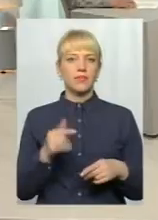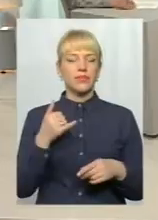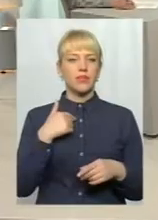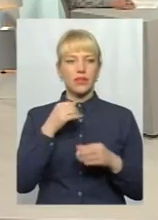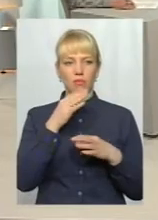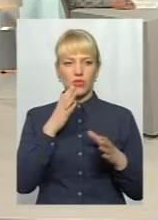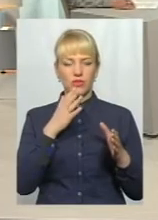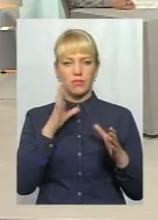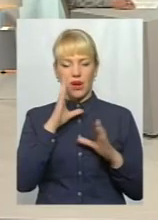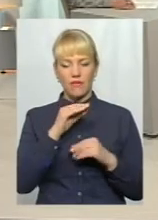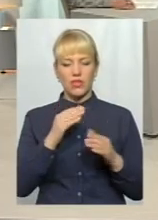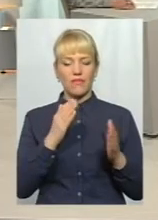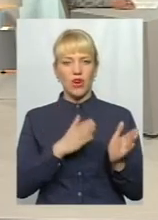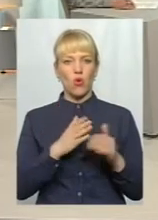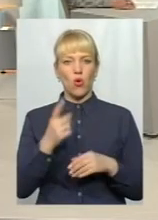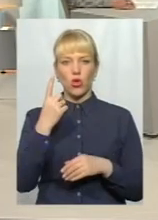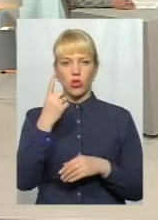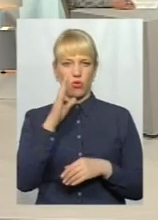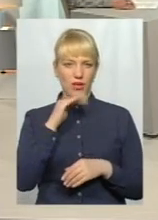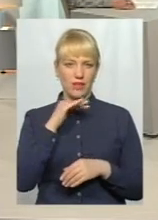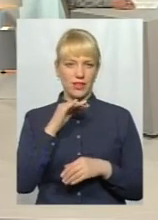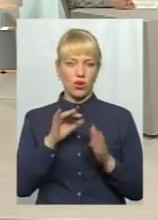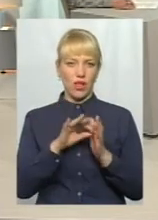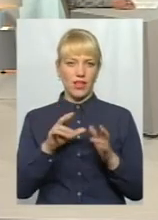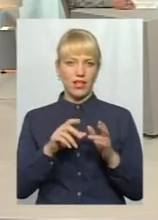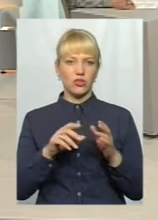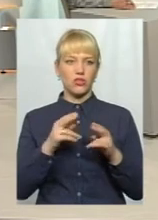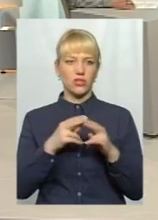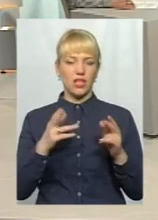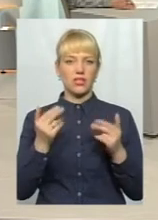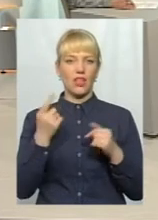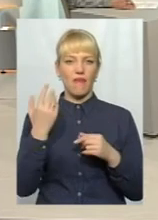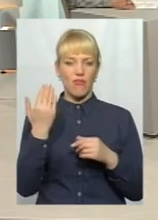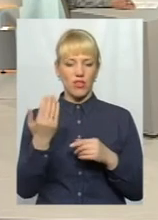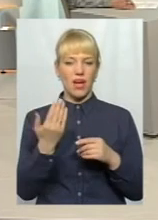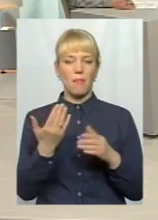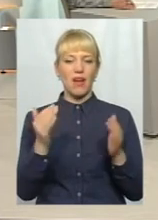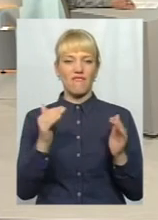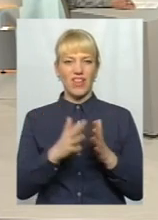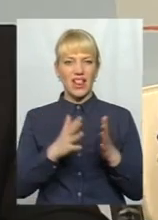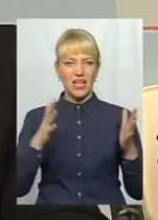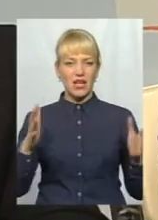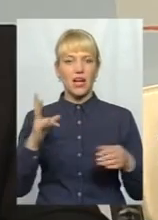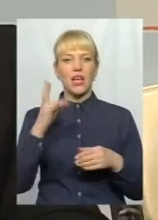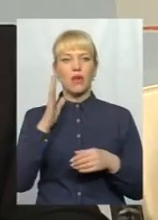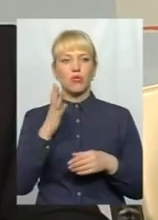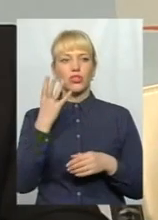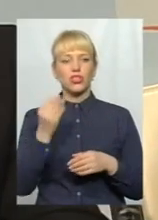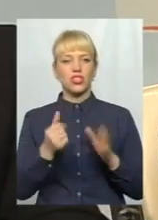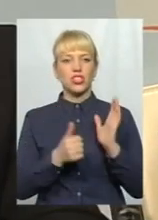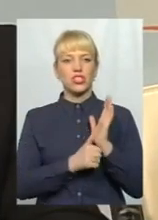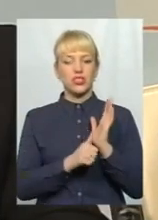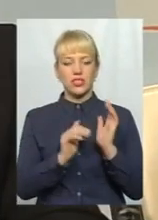справитися з регулюванням Новодністровської одної гідроелектростанції. Так, вона велика, але буде шість маленьких. І чи вдасться в ручному